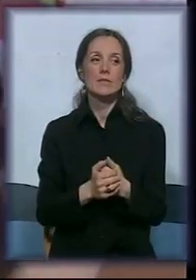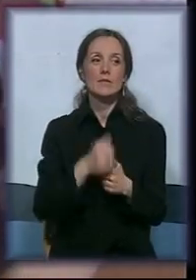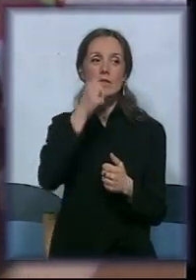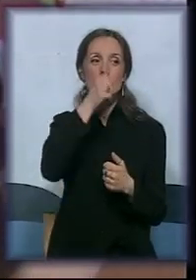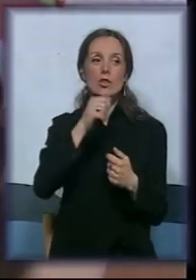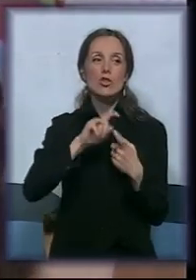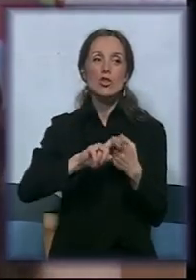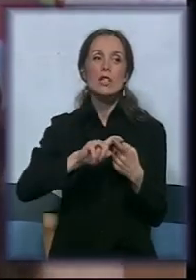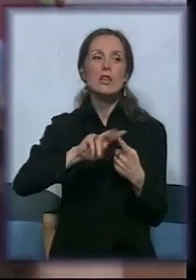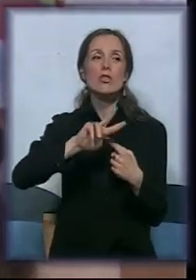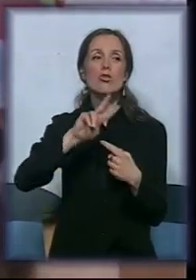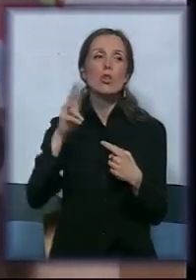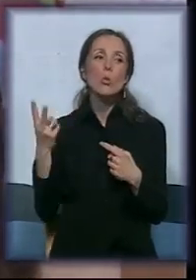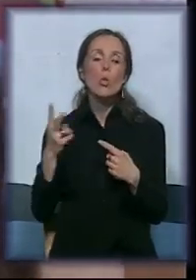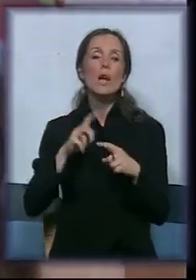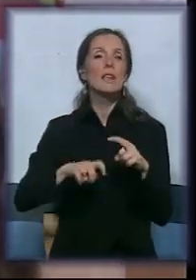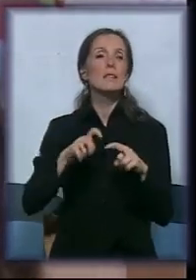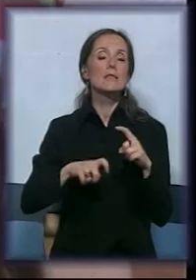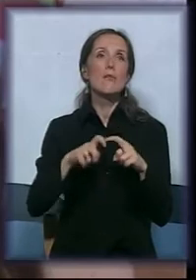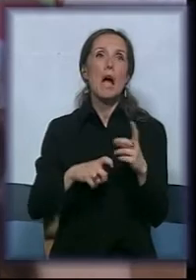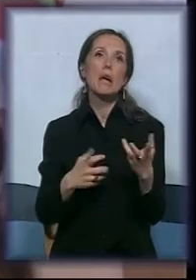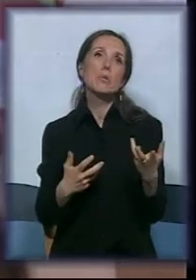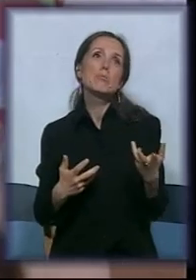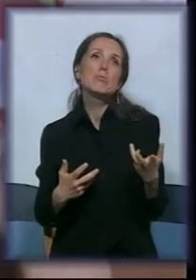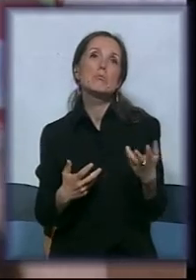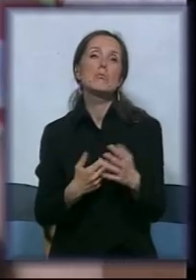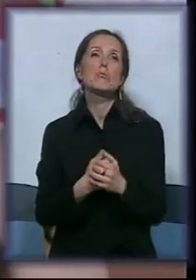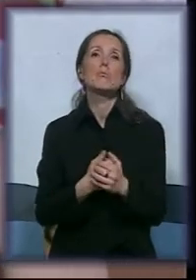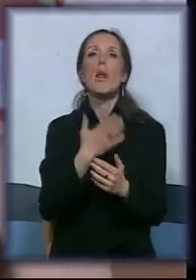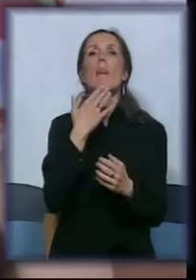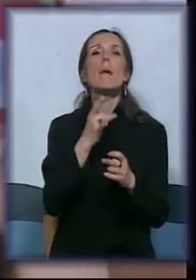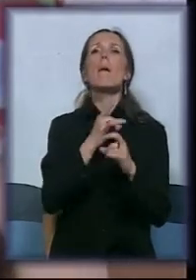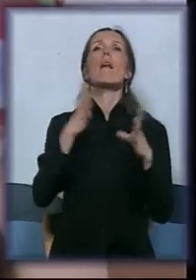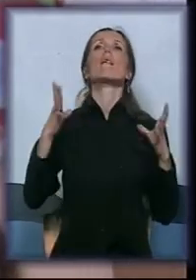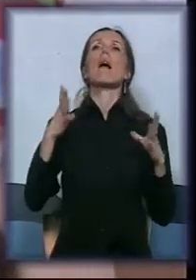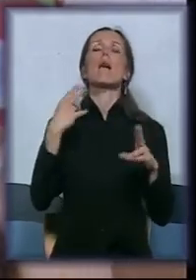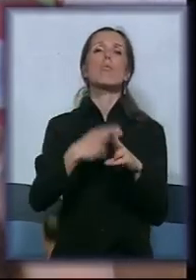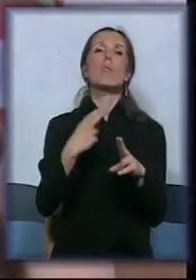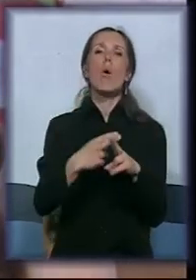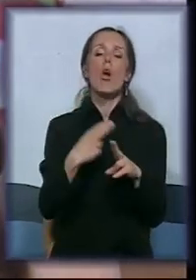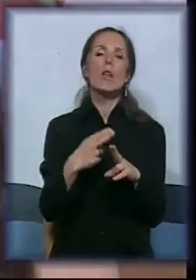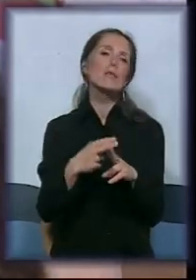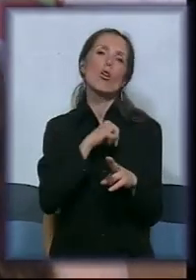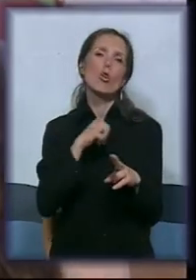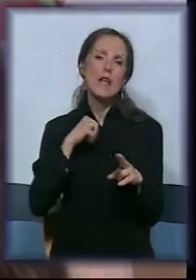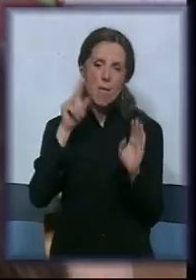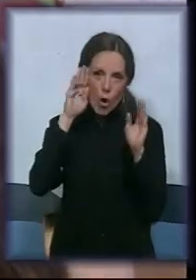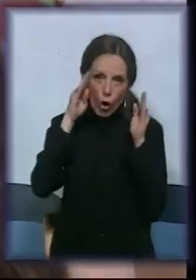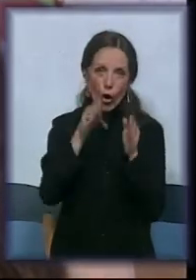tiče drugih stvari, nema nikakvu bolest sa neku, neću samo koncentraciju.